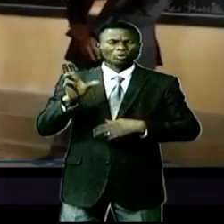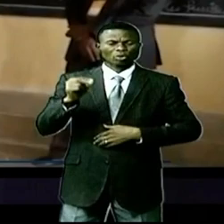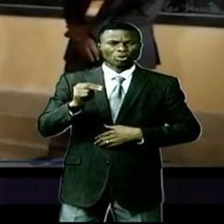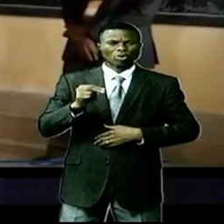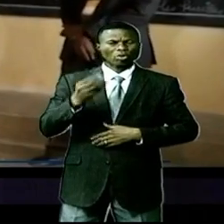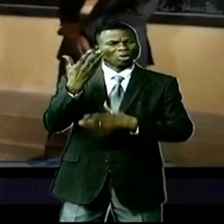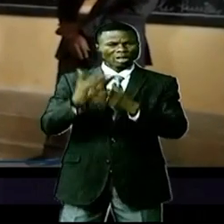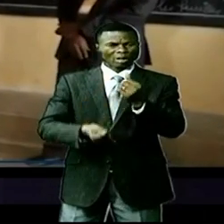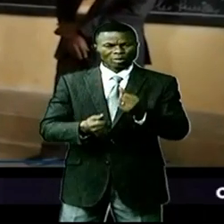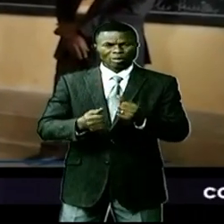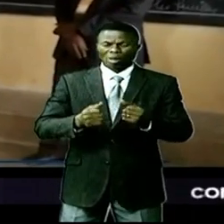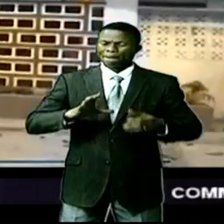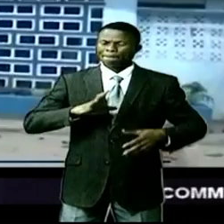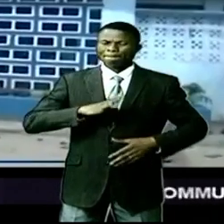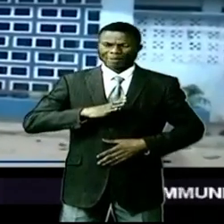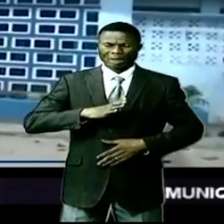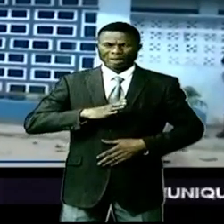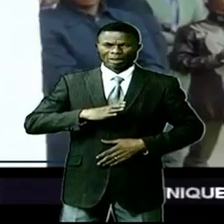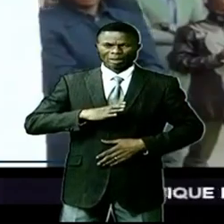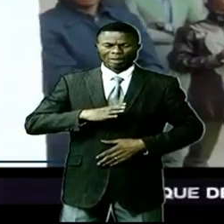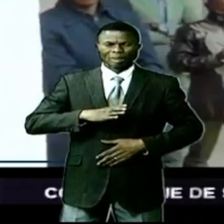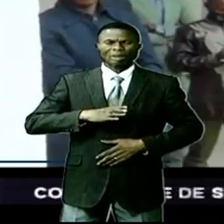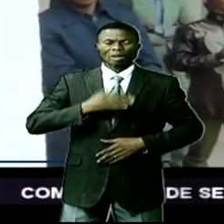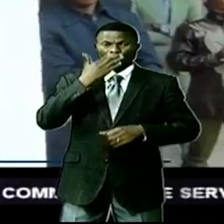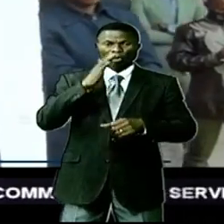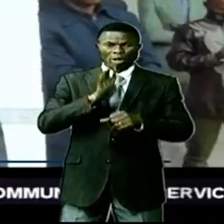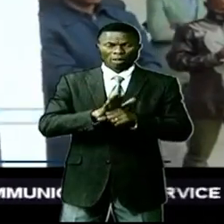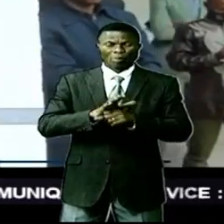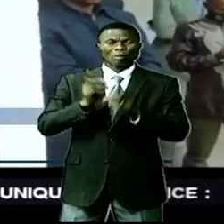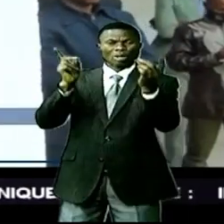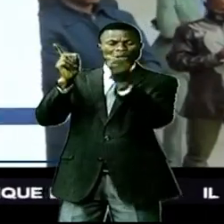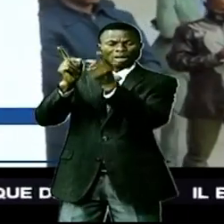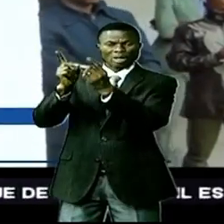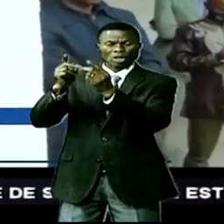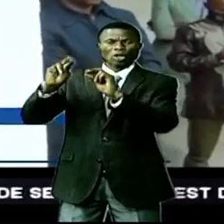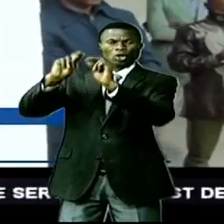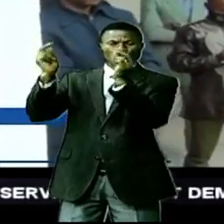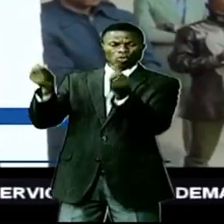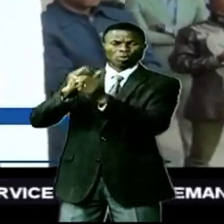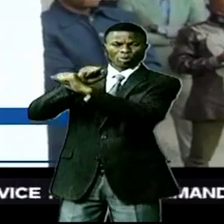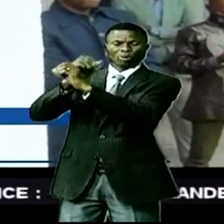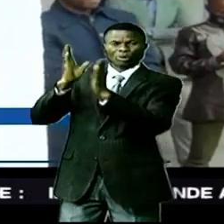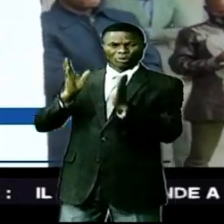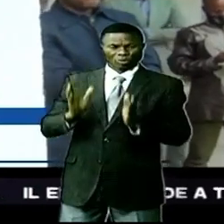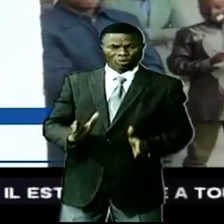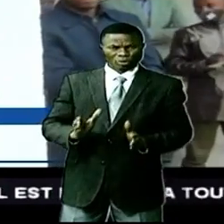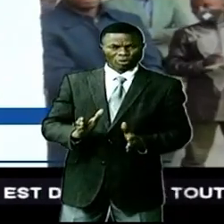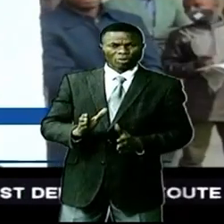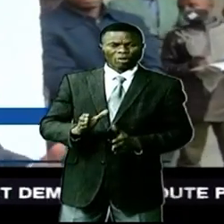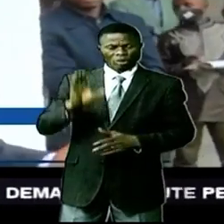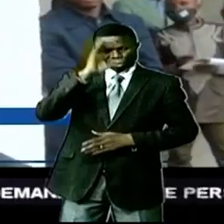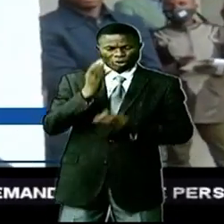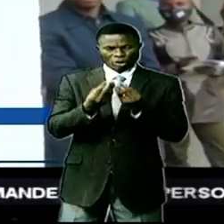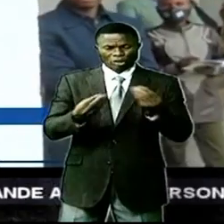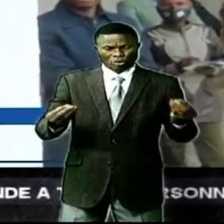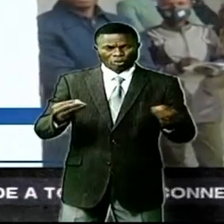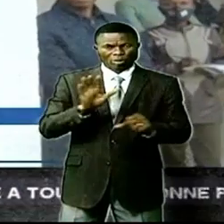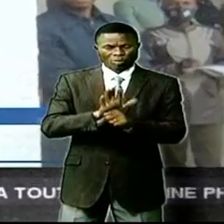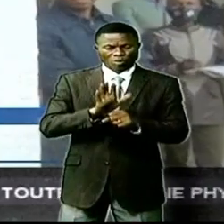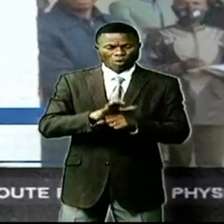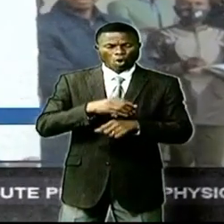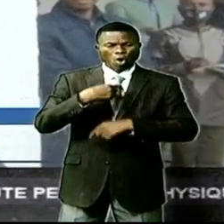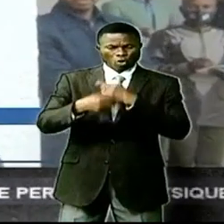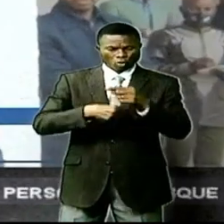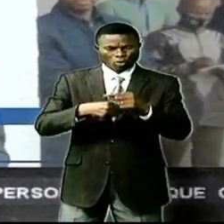Alors j'étais tellement choqué. J'avais promis, on doit me rencontrer avec la délégation syndicale pour qu trouve les voisins moyens comment